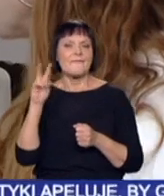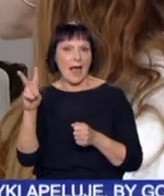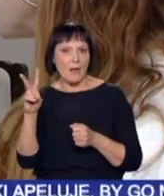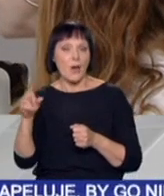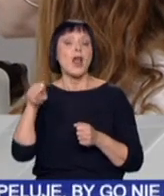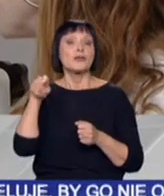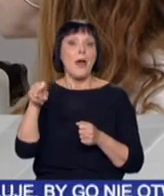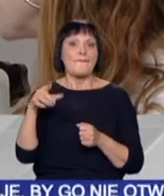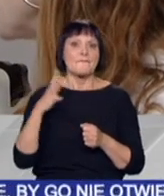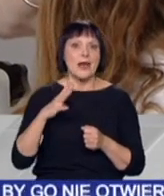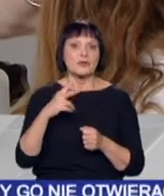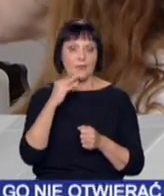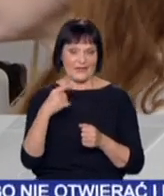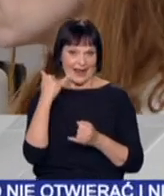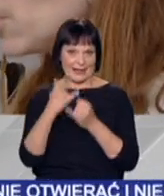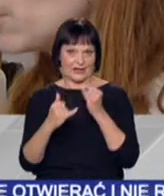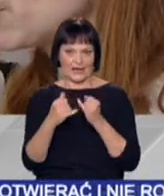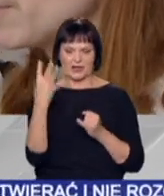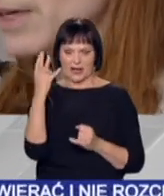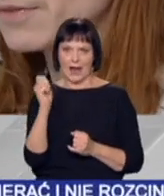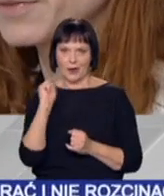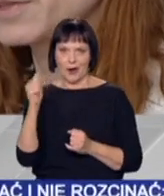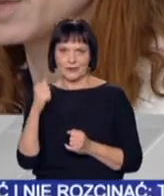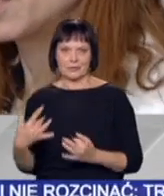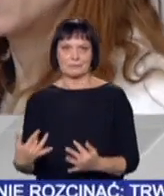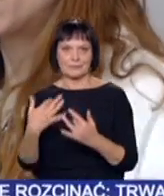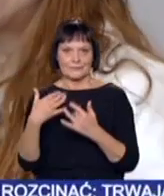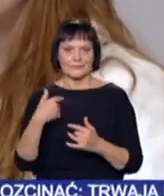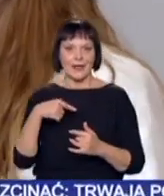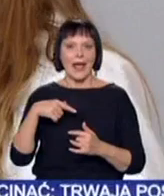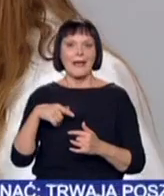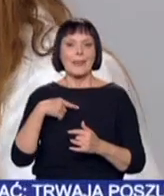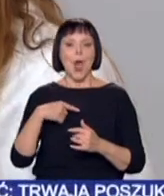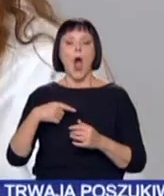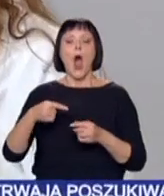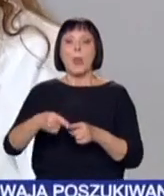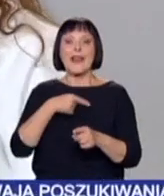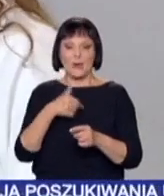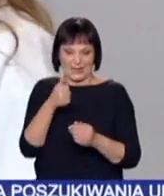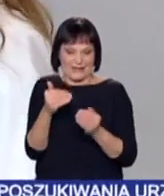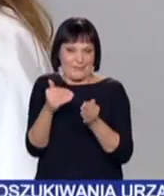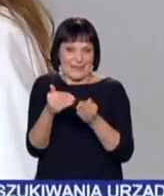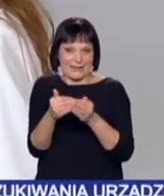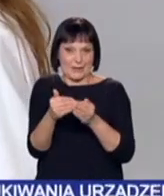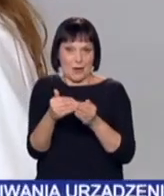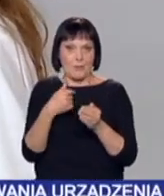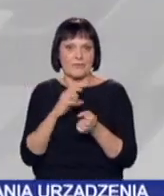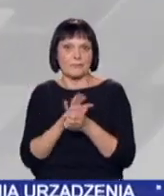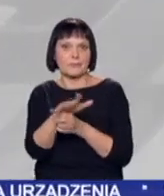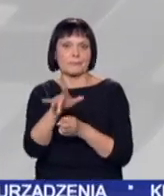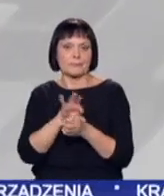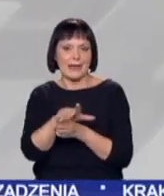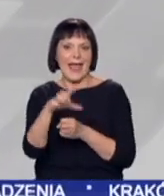Że gdybyśmy 4 godziny przebywali w odległości stopy od nieosłoniętego źródła